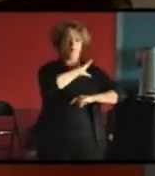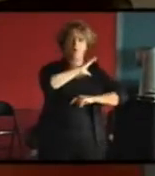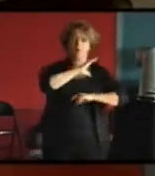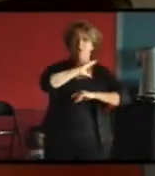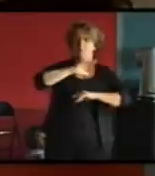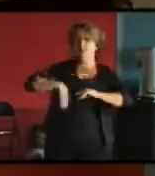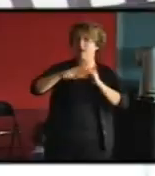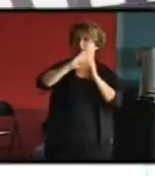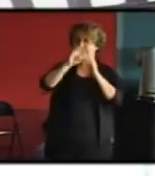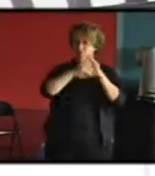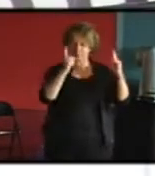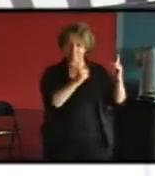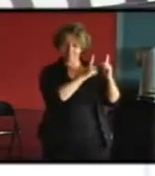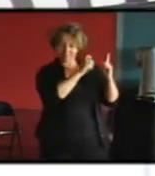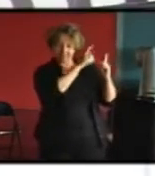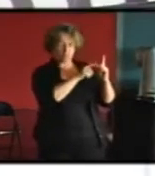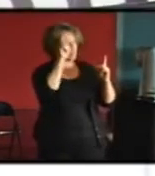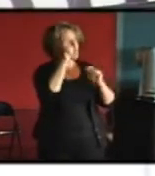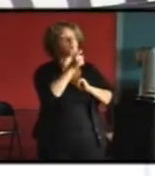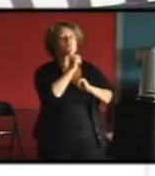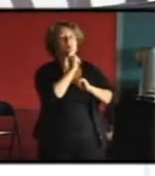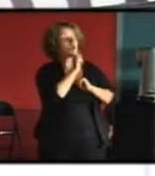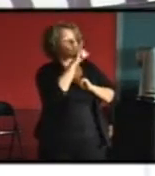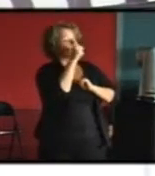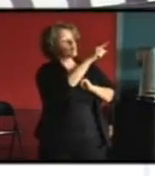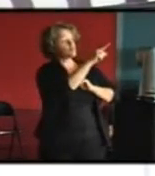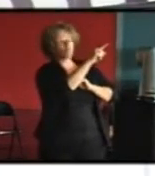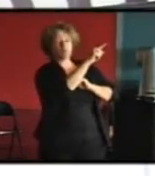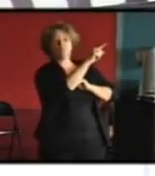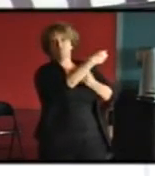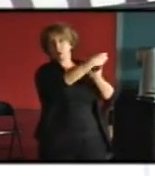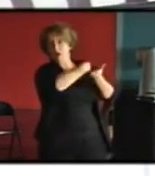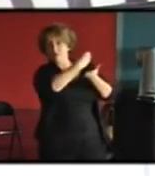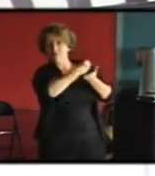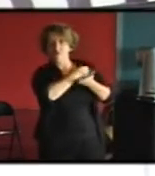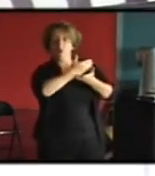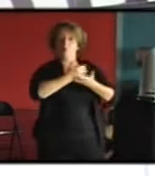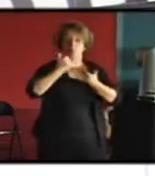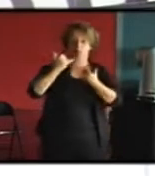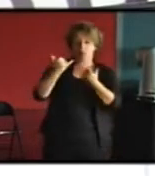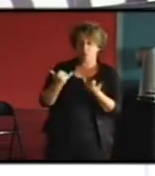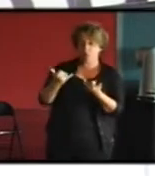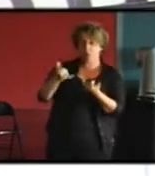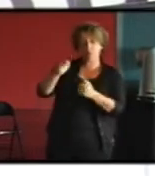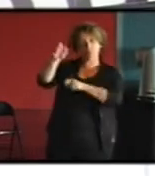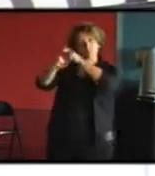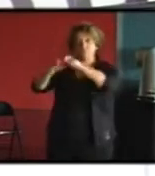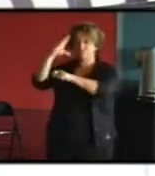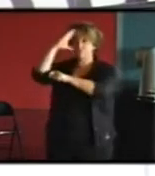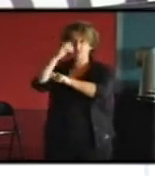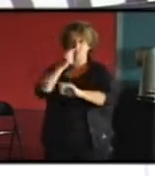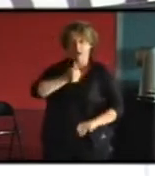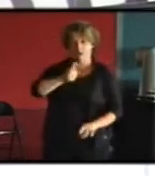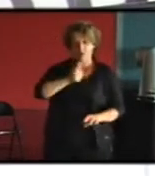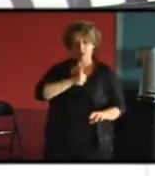pour répondre à monsieur qui se plaignait de la mauvaise connaissance des artisans est-ce